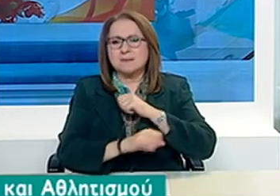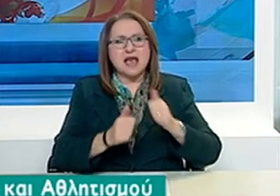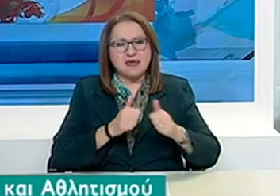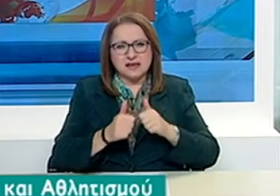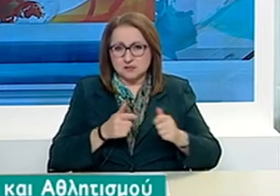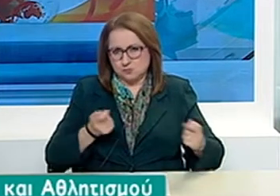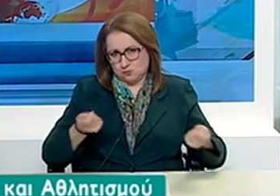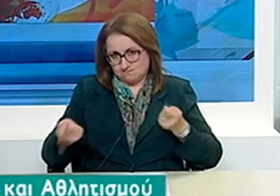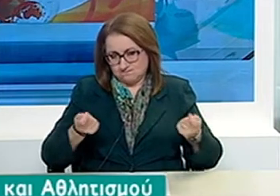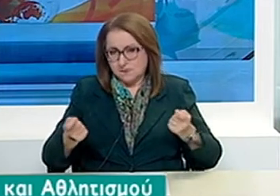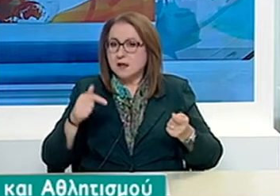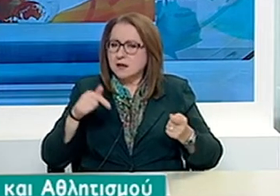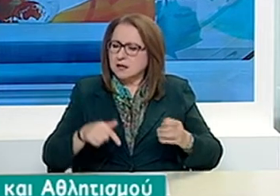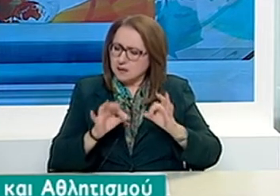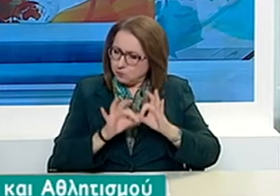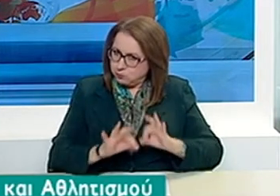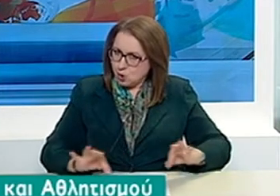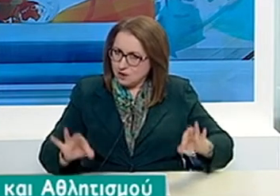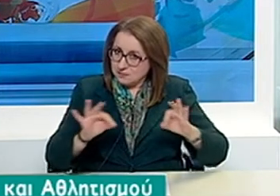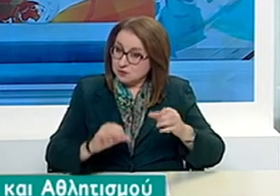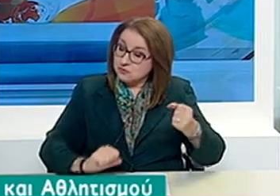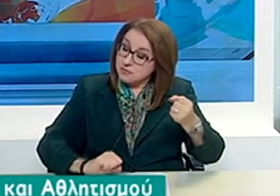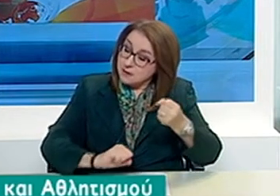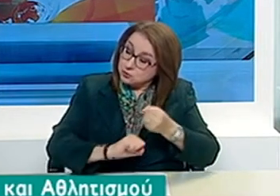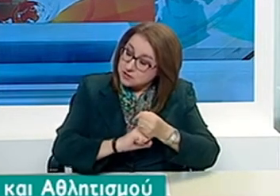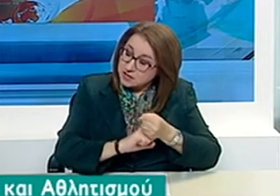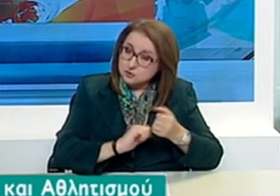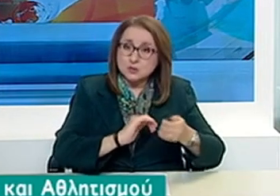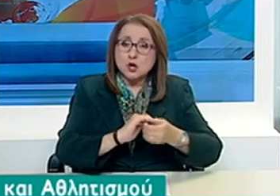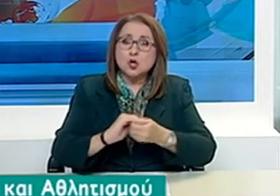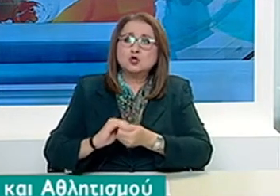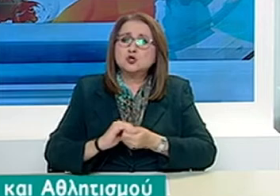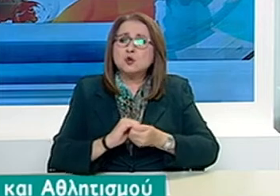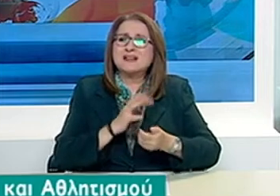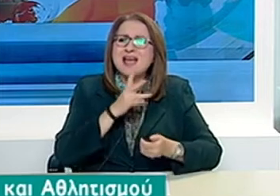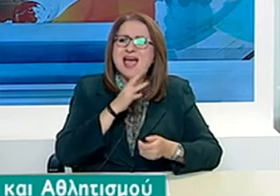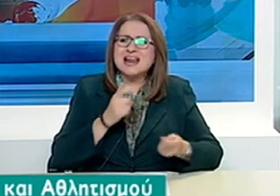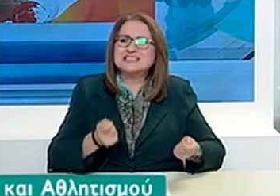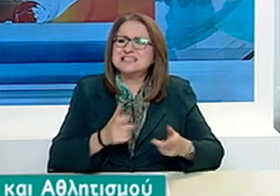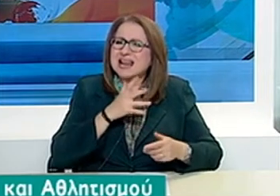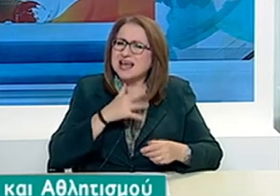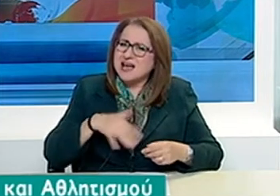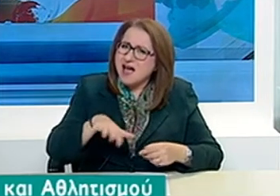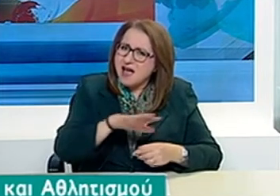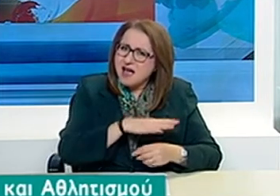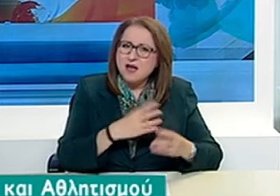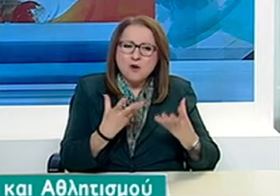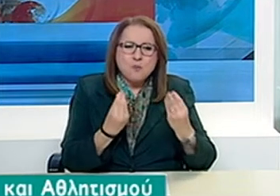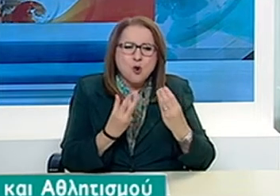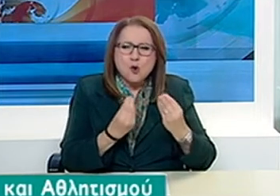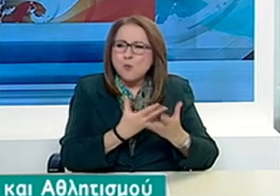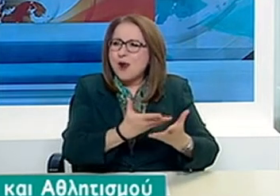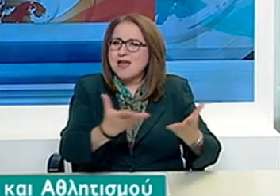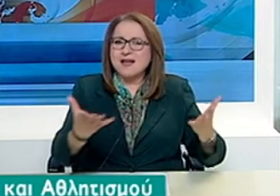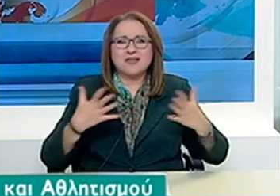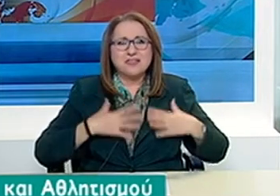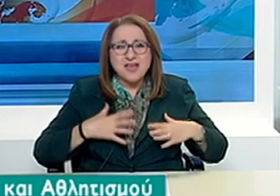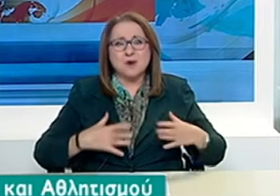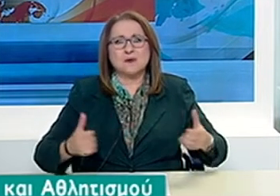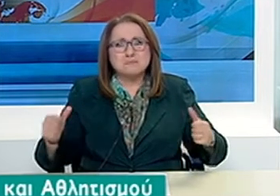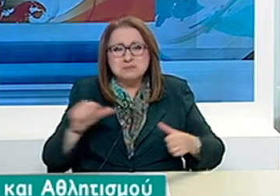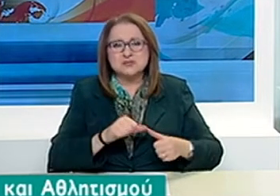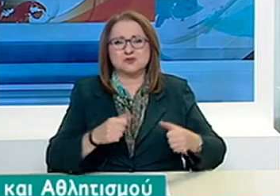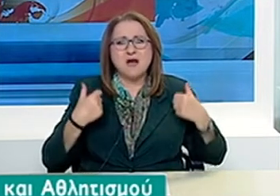για τη στήριξη των αθλητικών ερασιτεχνικών σωματείων και των χιλιάδων αθλητών μας. Ελπίζουμε ότι θα μπορέσουν να